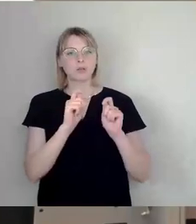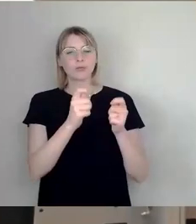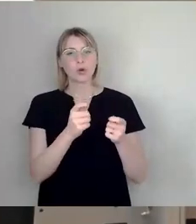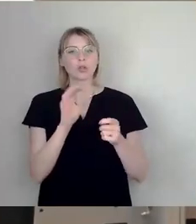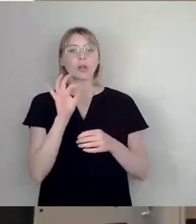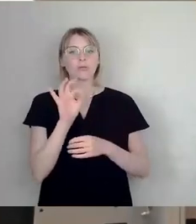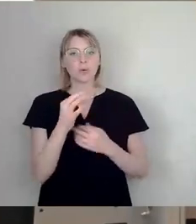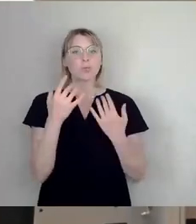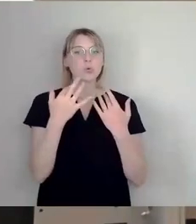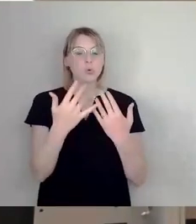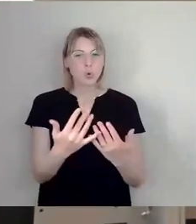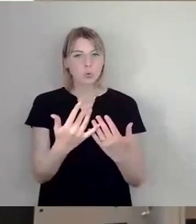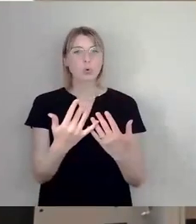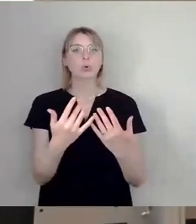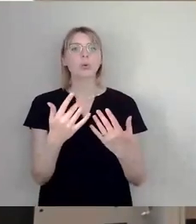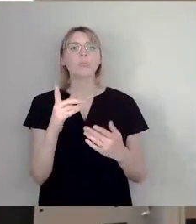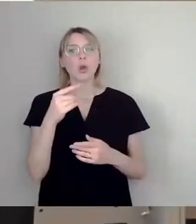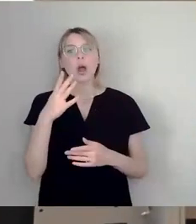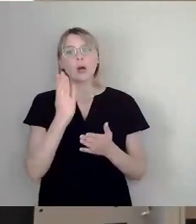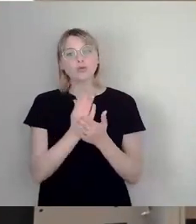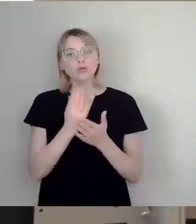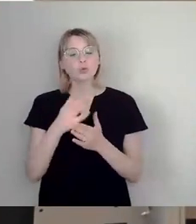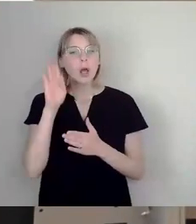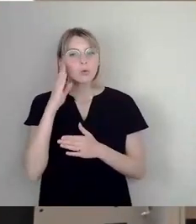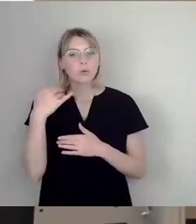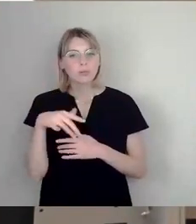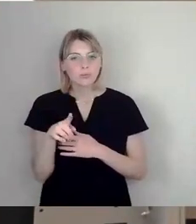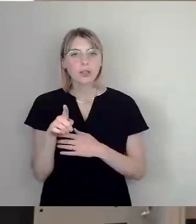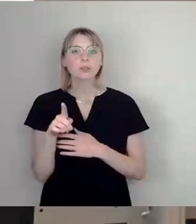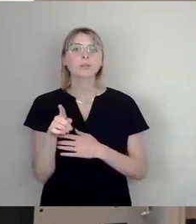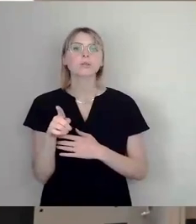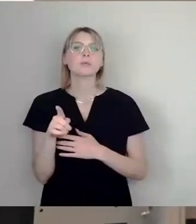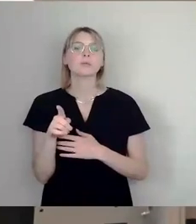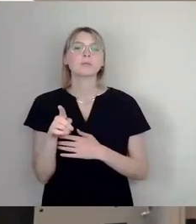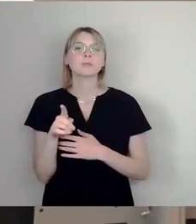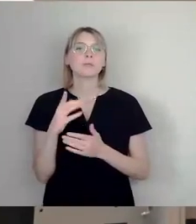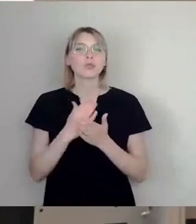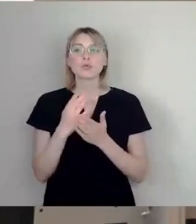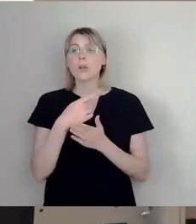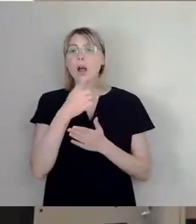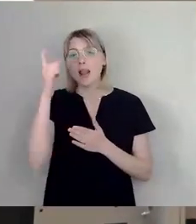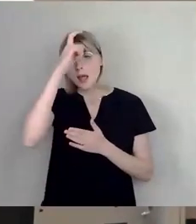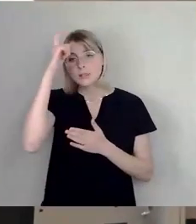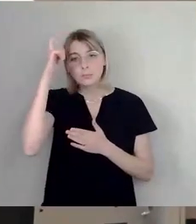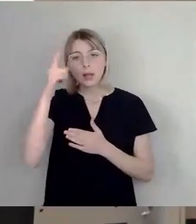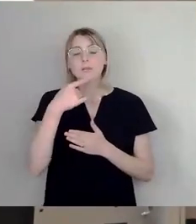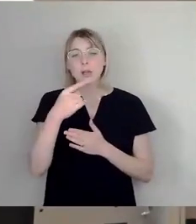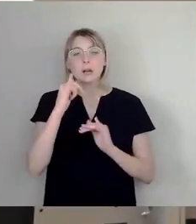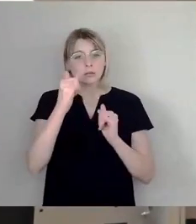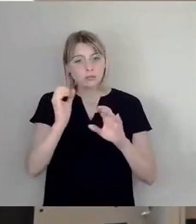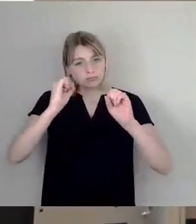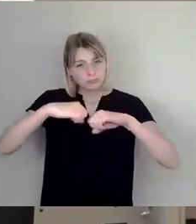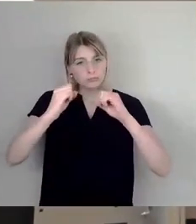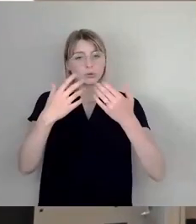bekommen. Wir haben eine Anhörung dazu gehabt. Da waren eigentlich so fast alle Experten dafür. Die CDU